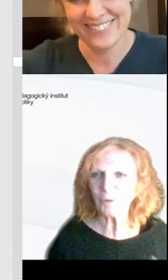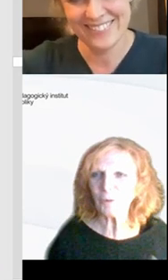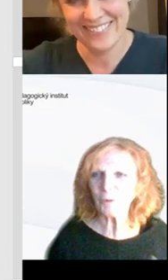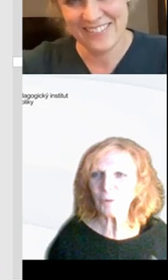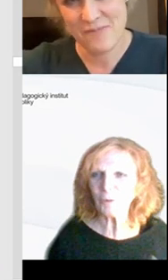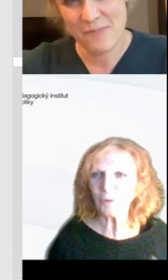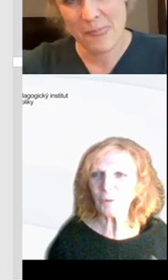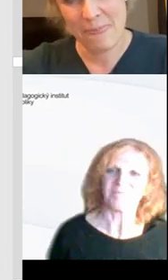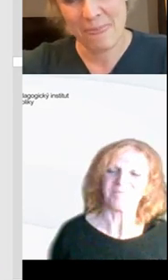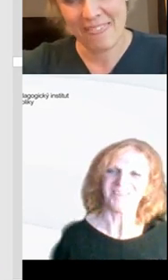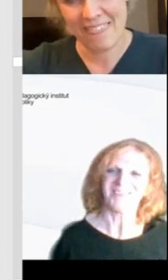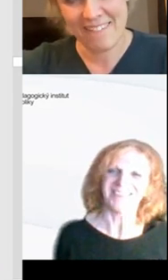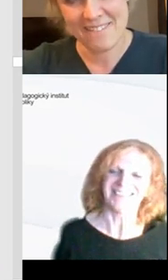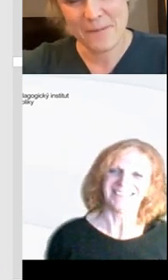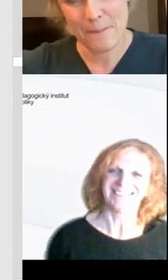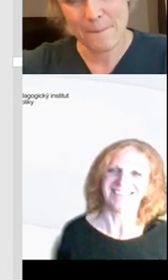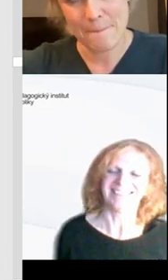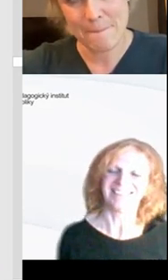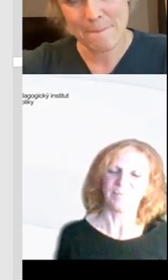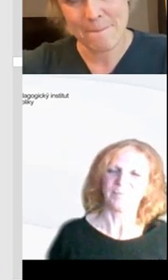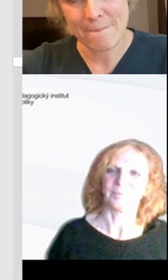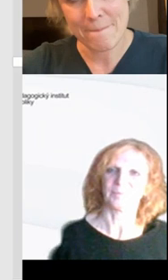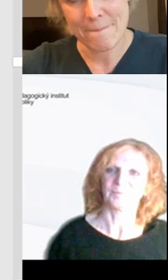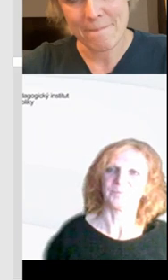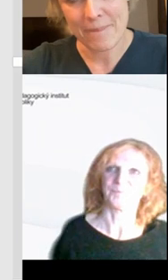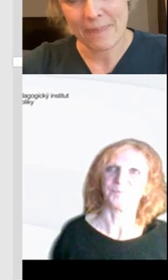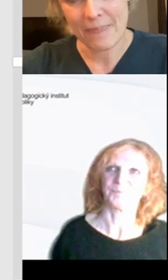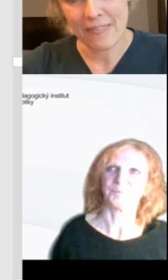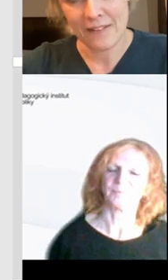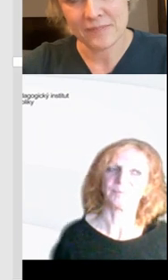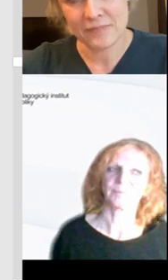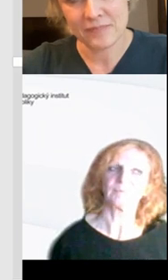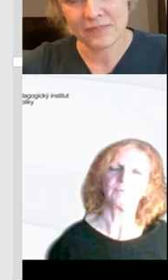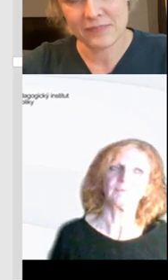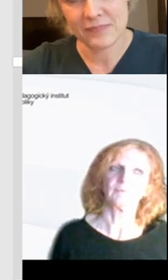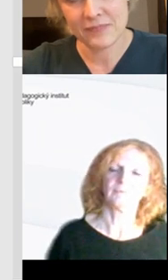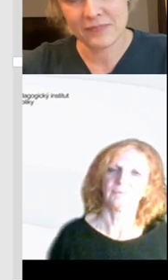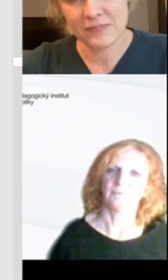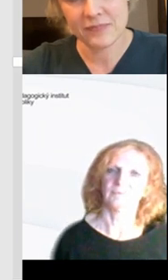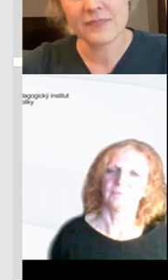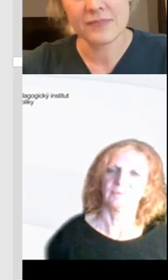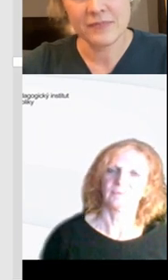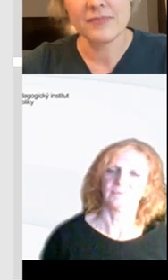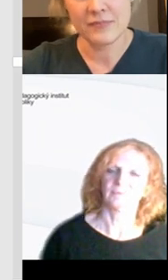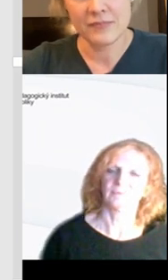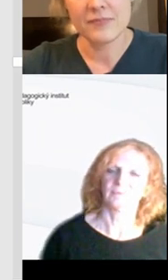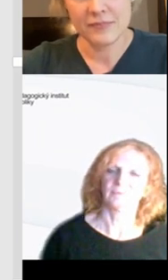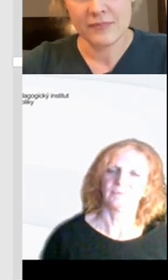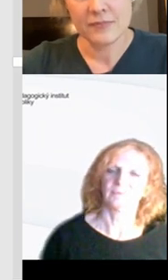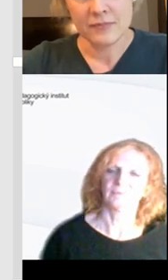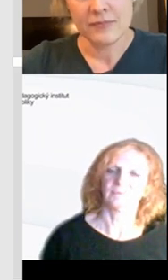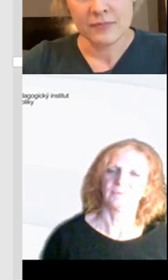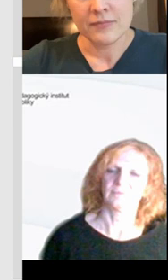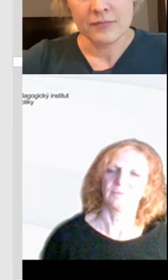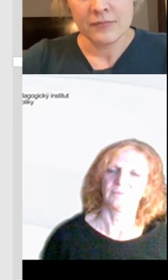Ano, ano, druhou Luci. Dobrý den, já vás zdravím. Prosím vás. A já mám dotaz spíš takový už technický k provedení